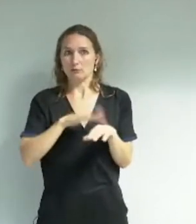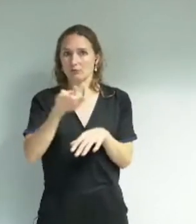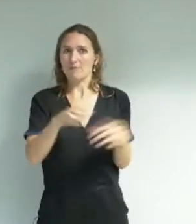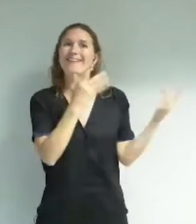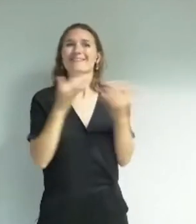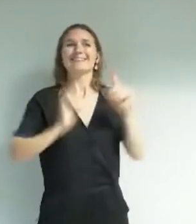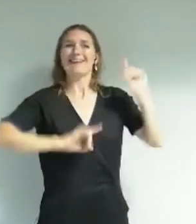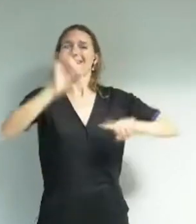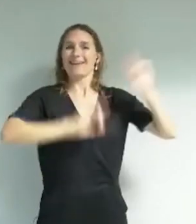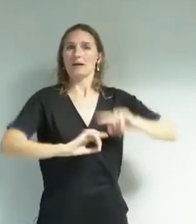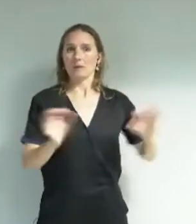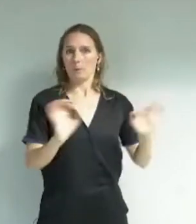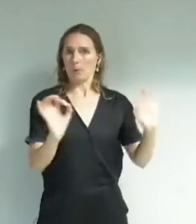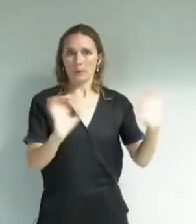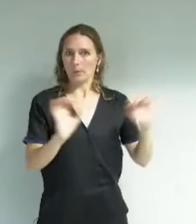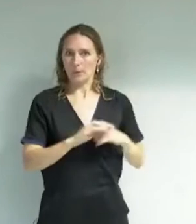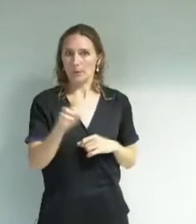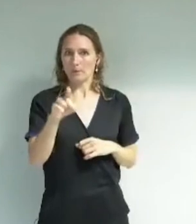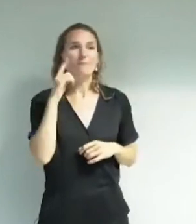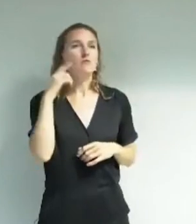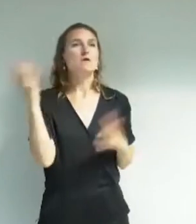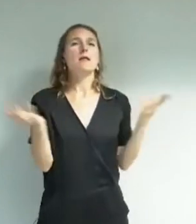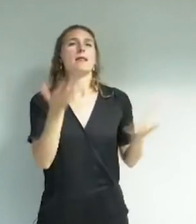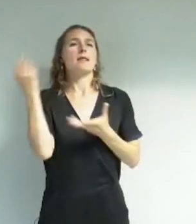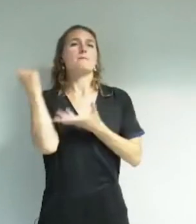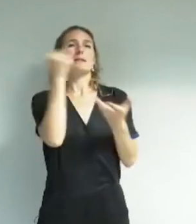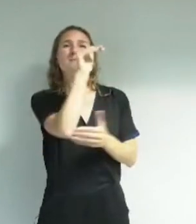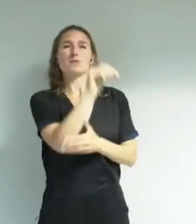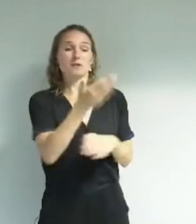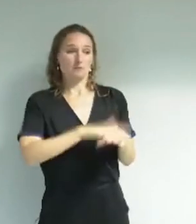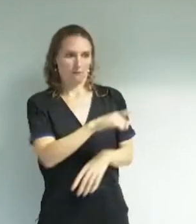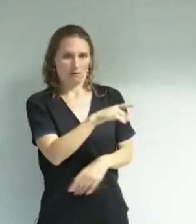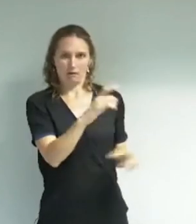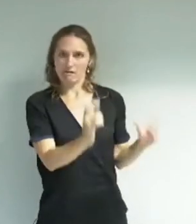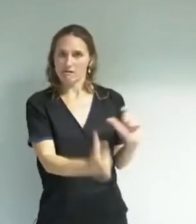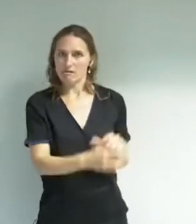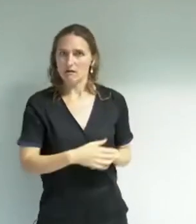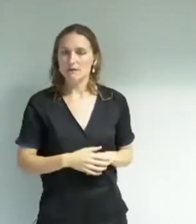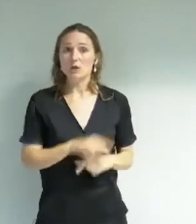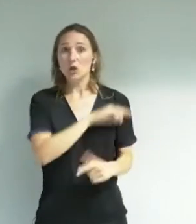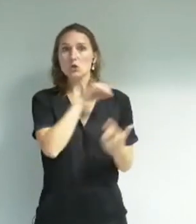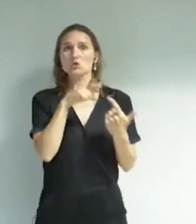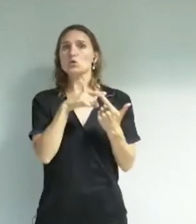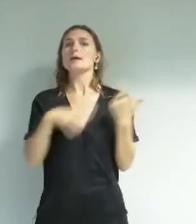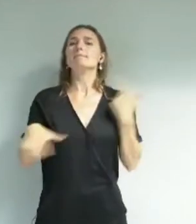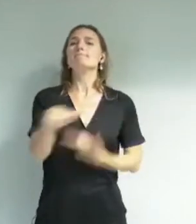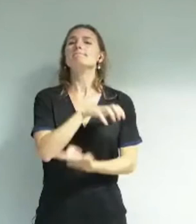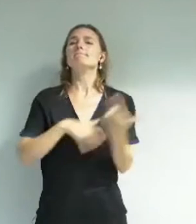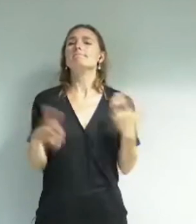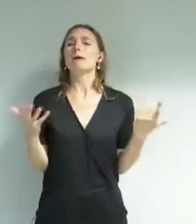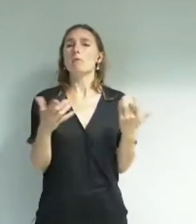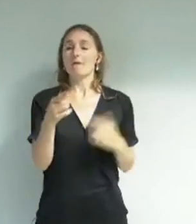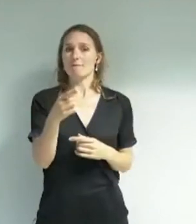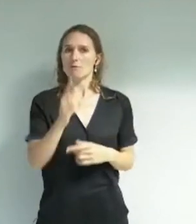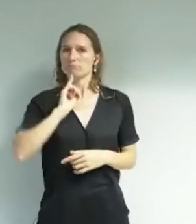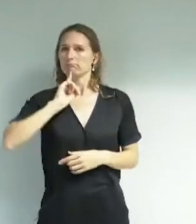anniversaire, vous, les champions du patrimoine. Et le second scandale, c'est que vous avez commandé un rapport sur